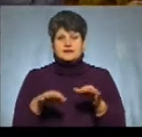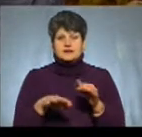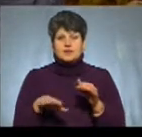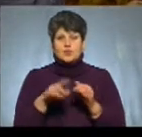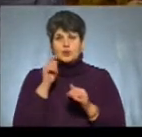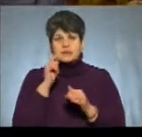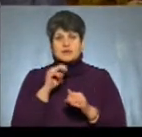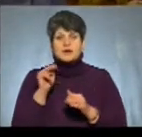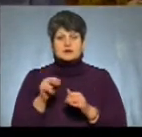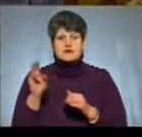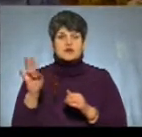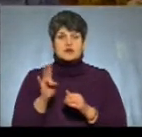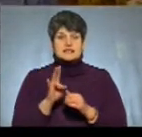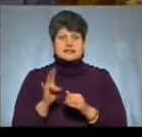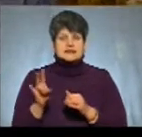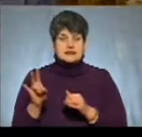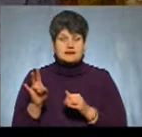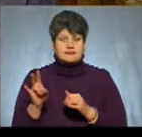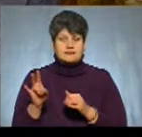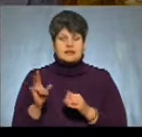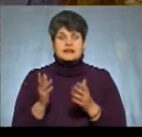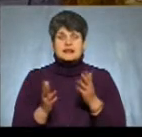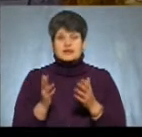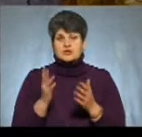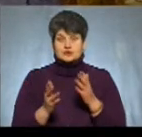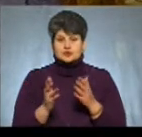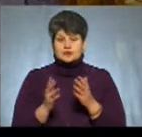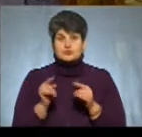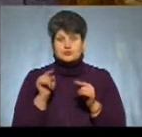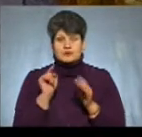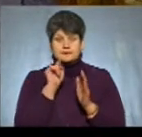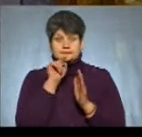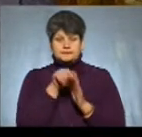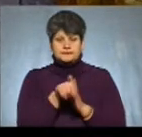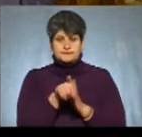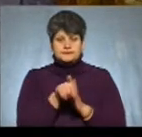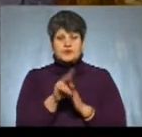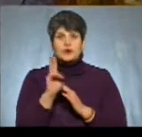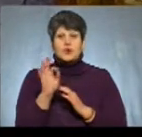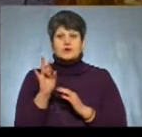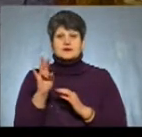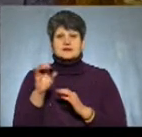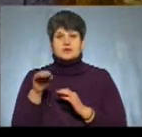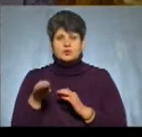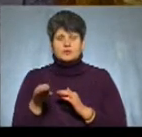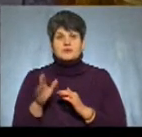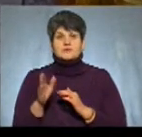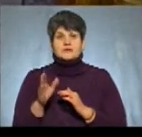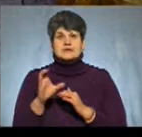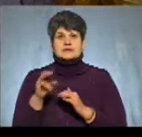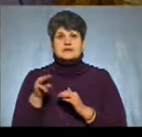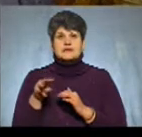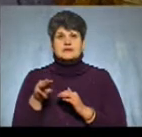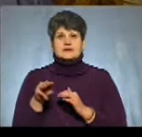православної церкви. І якщо сюди вторгся Константинопольський патріарх, Стамбульський